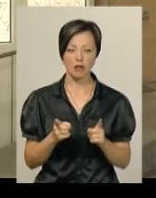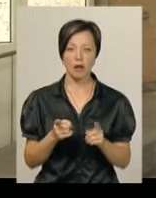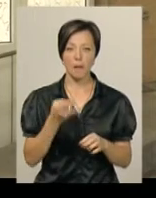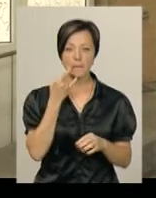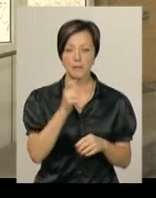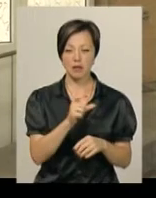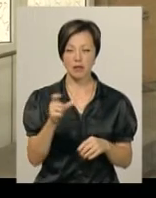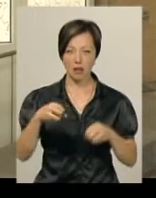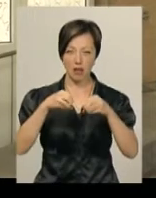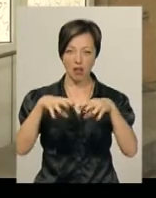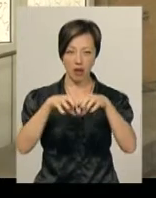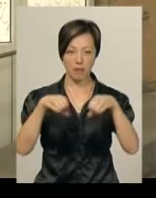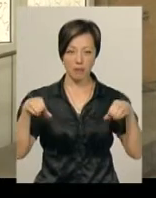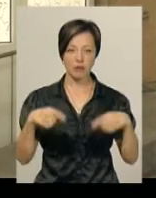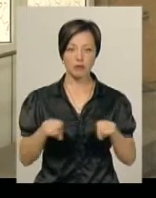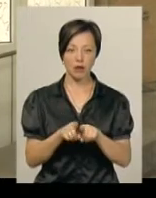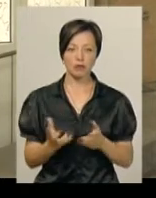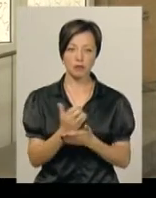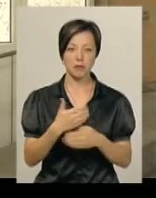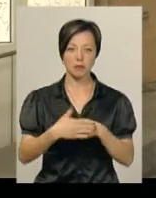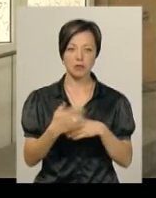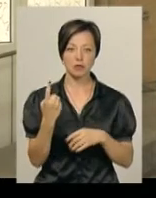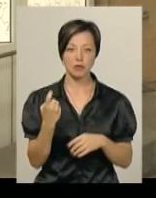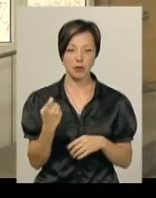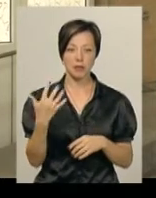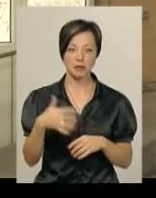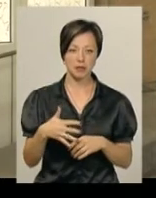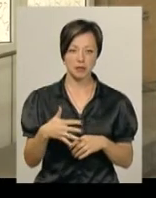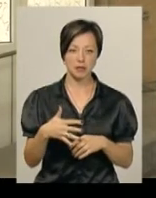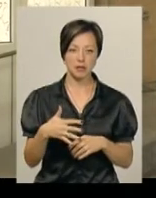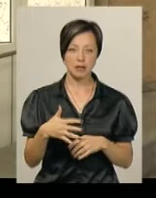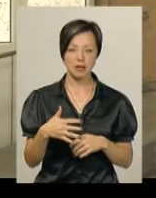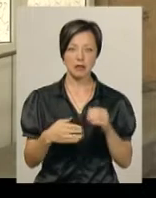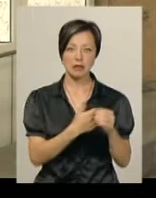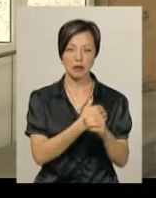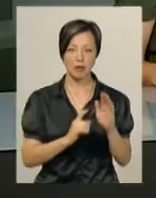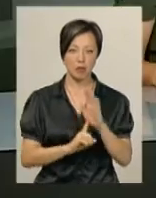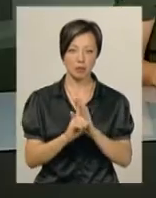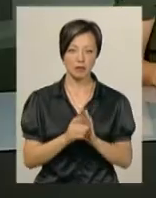батарейки, люмінісцентні лампи. Також ми зібрали близько 150 термометрів».